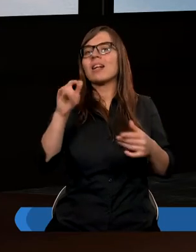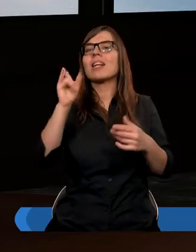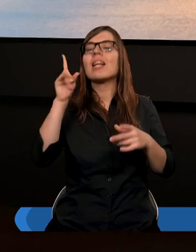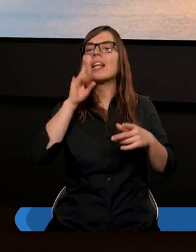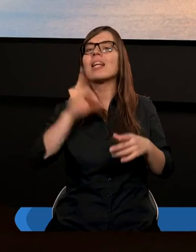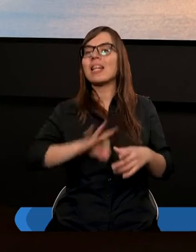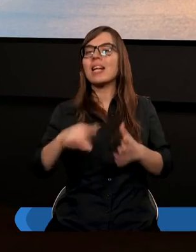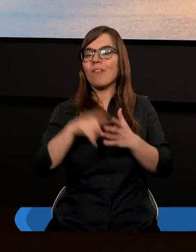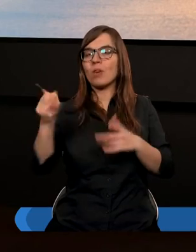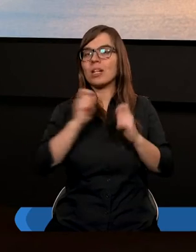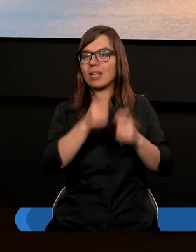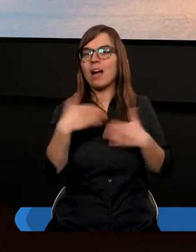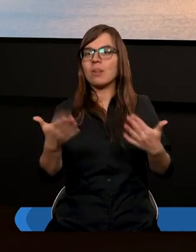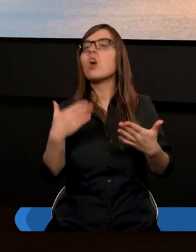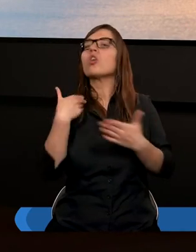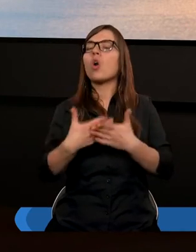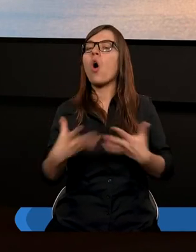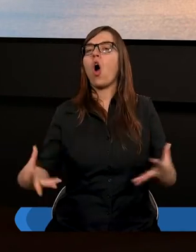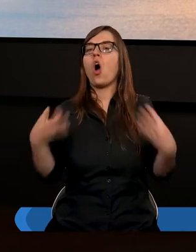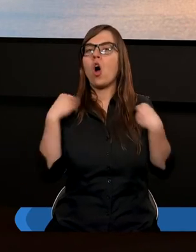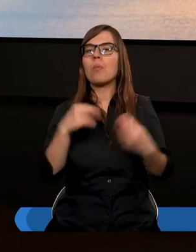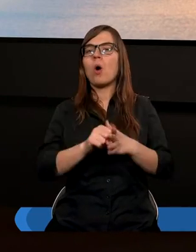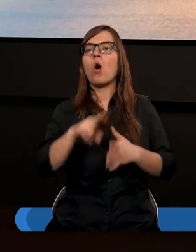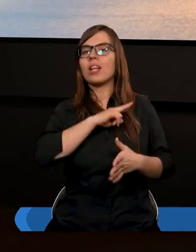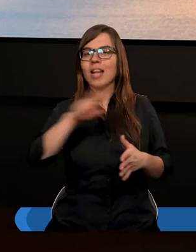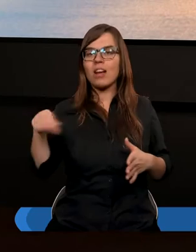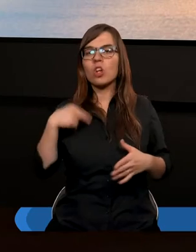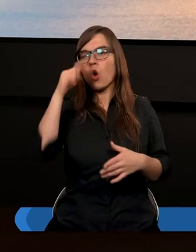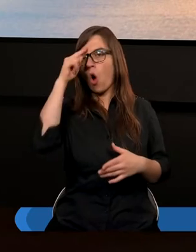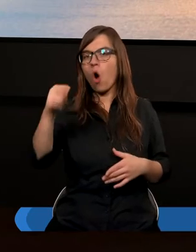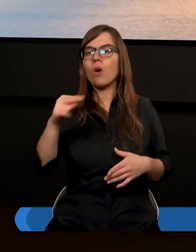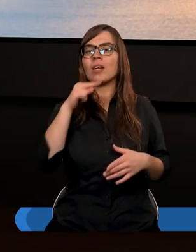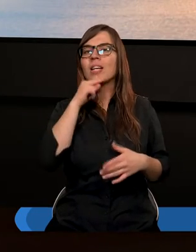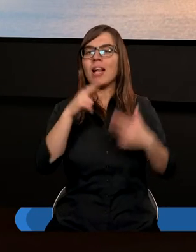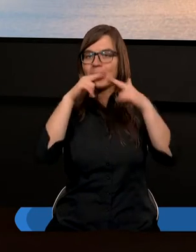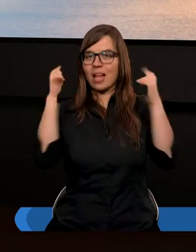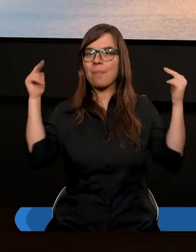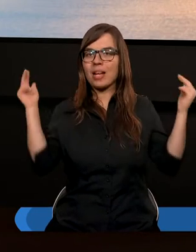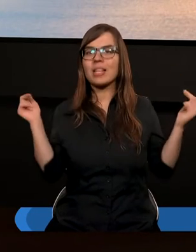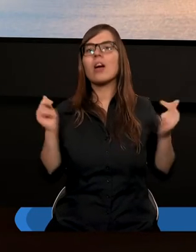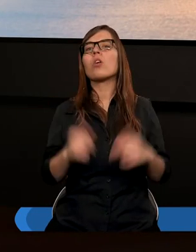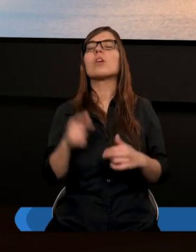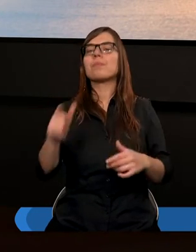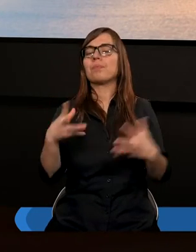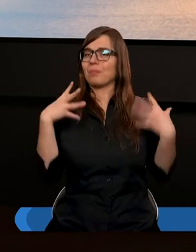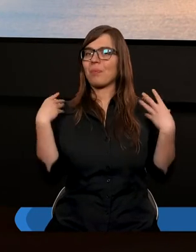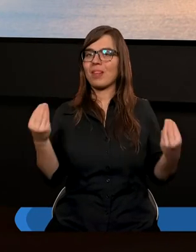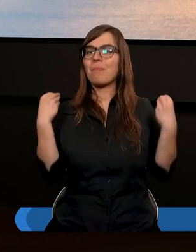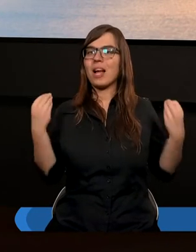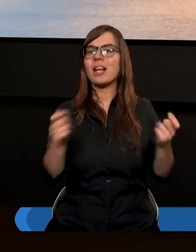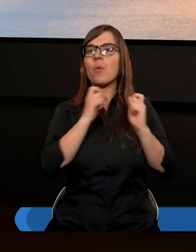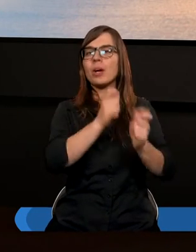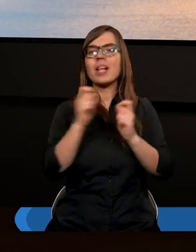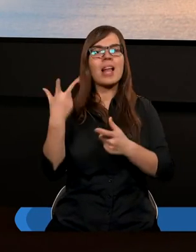Syna. Skoro otrzymaliśmy od naszego Ojca Niebieskiego tak wspaniałe